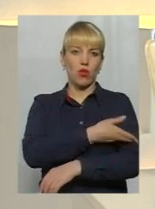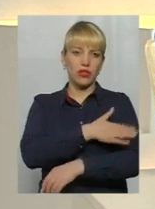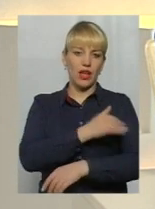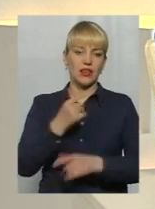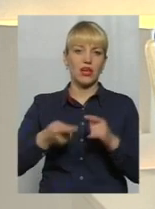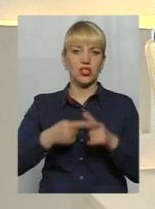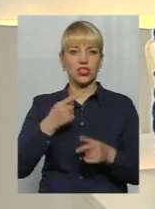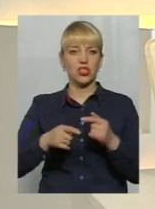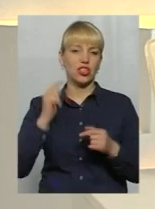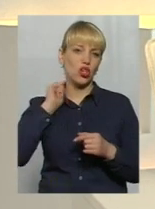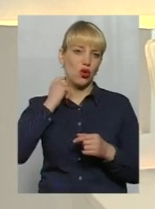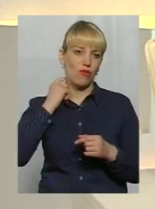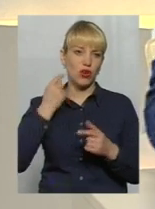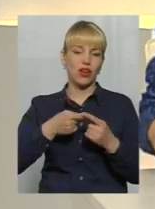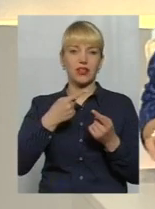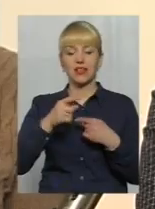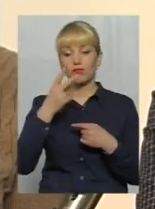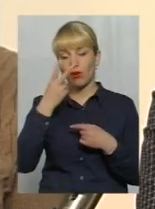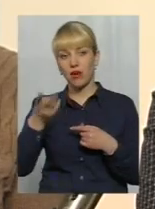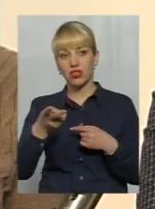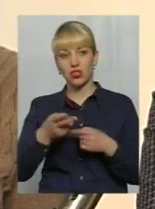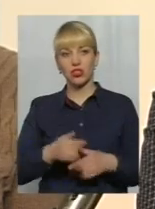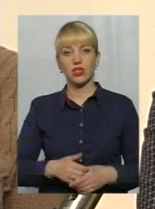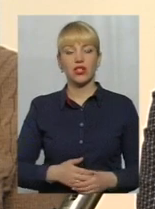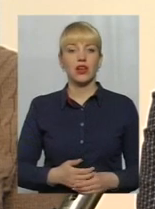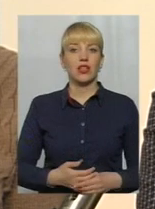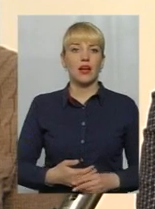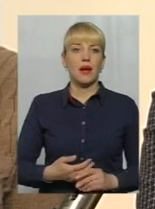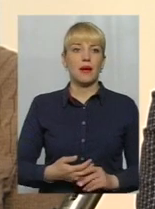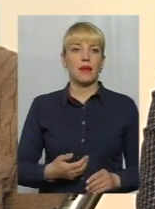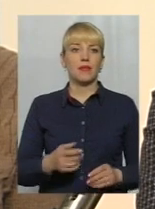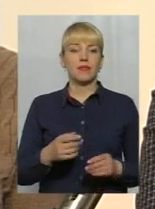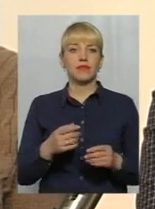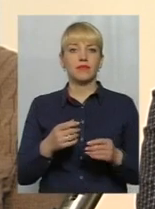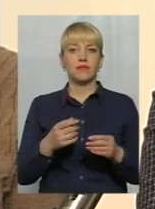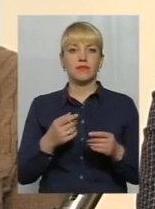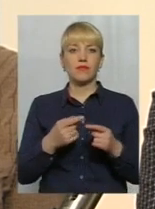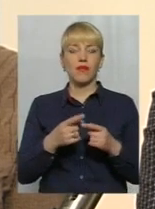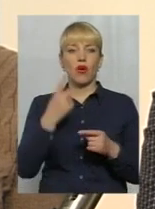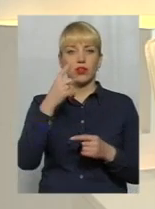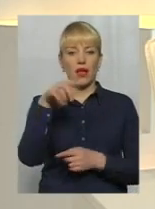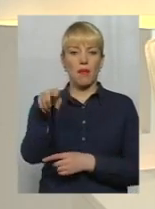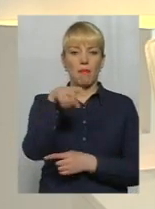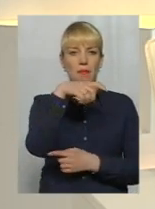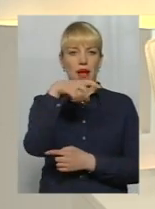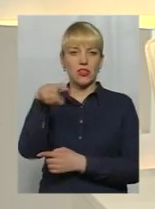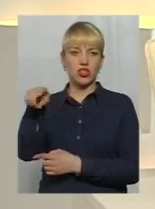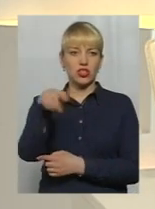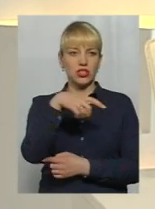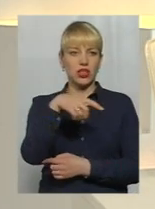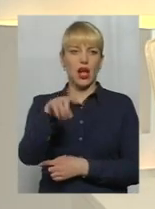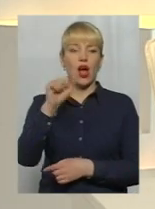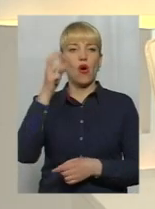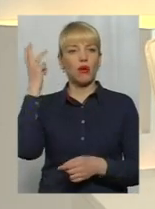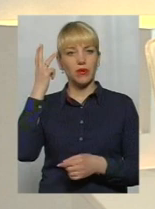Кірвограді ти де-інде побачиш башту, яка будує будинок, Хмельницькому тут є і